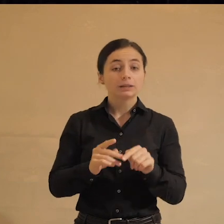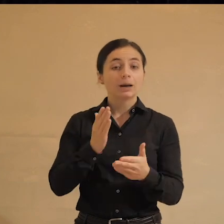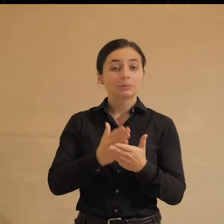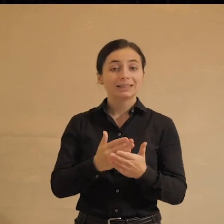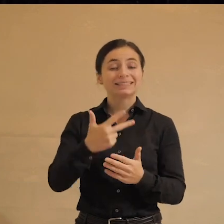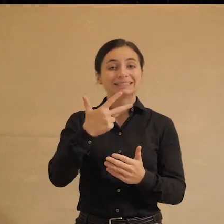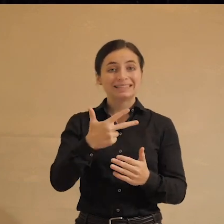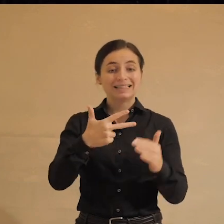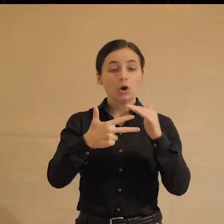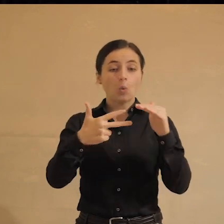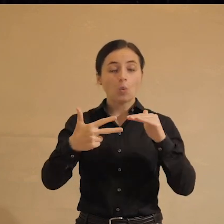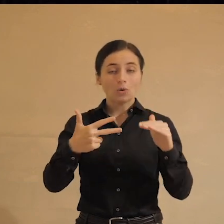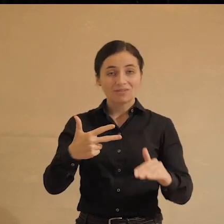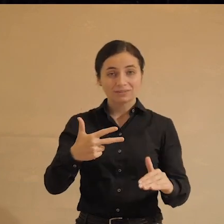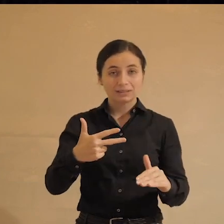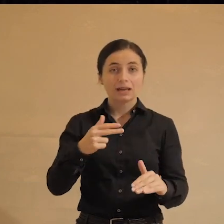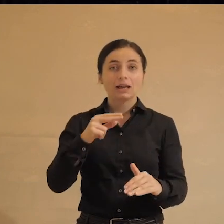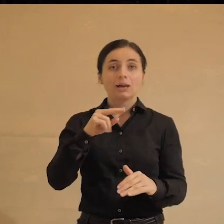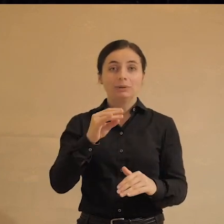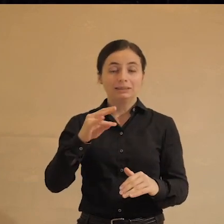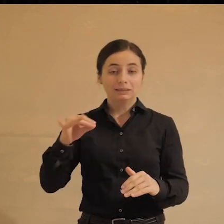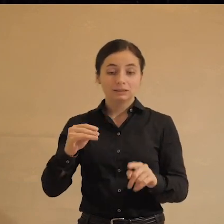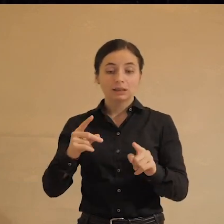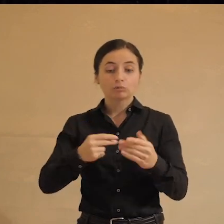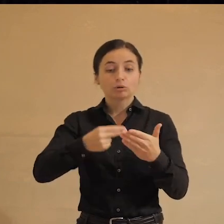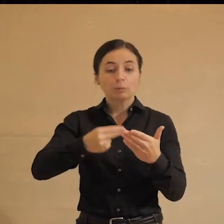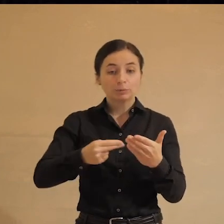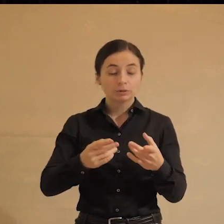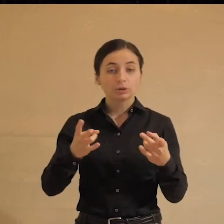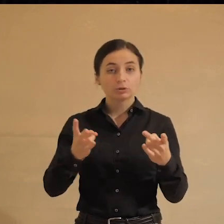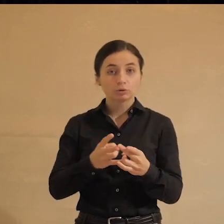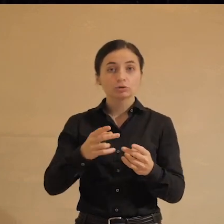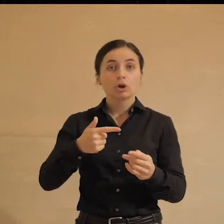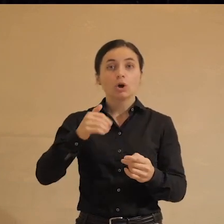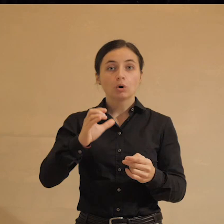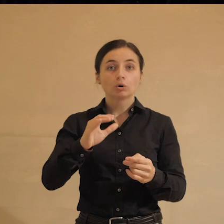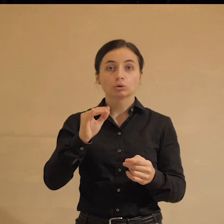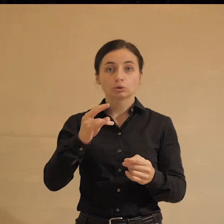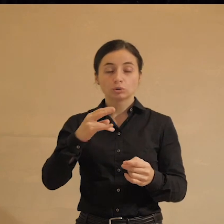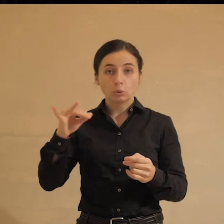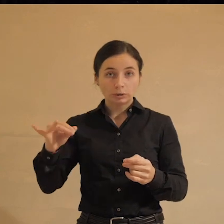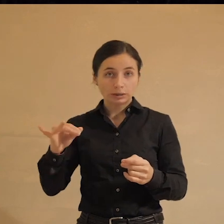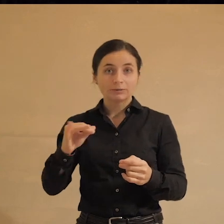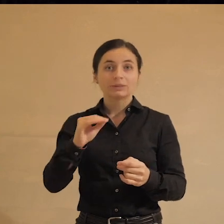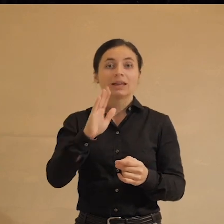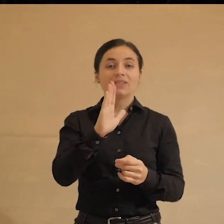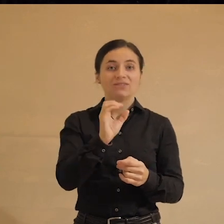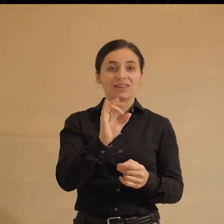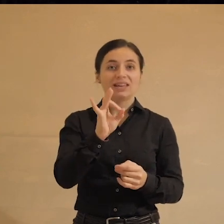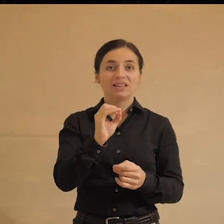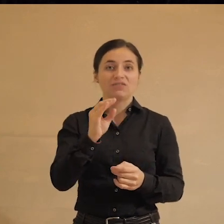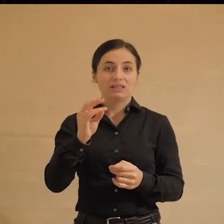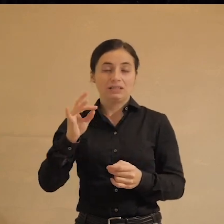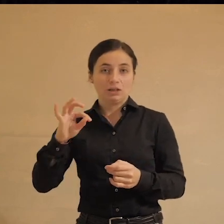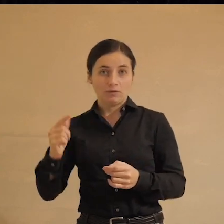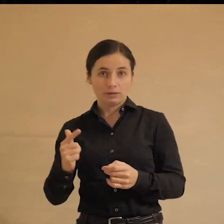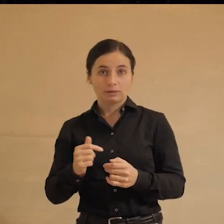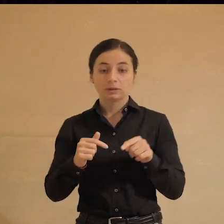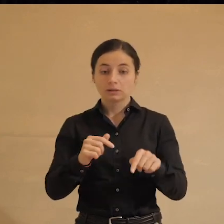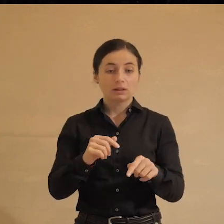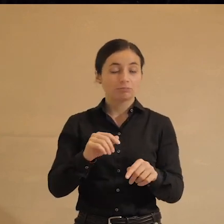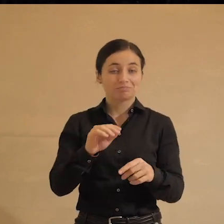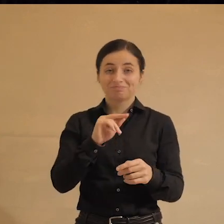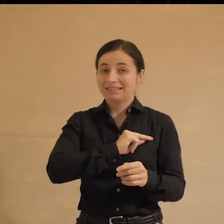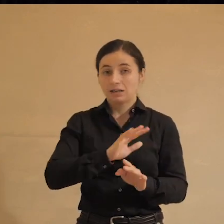есть три уровня петиции. На РОИ, чтобы что-то подписать, нужно на госуслугах верифицироваться, то есть там подпись должна быть на вес золота, почему-то ни черта не работает.